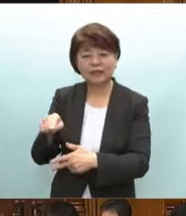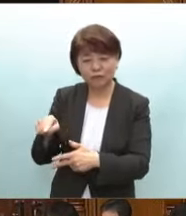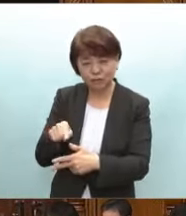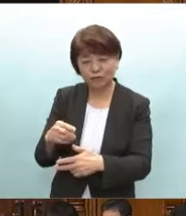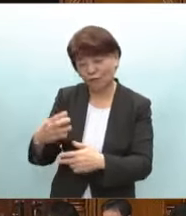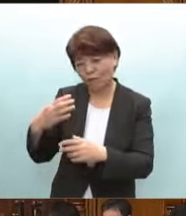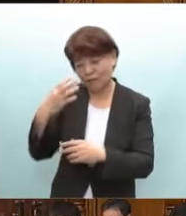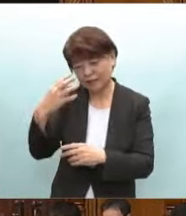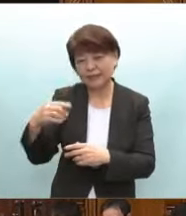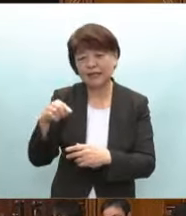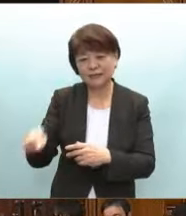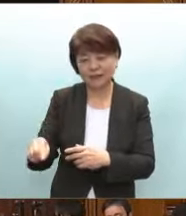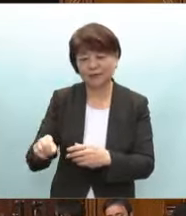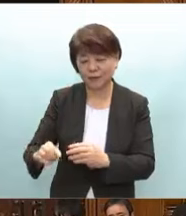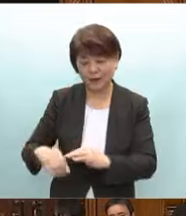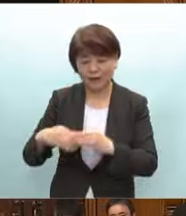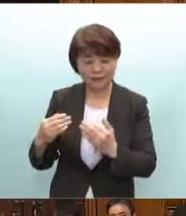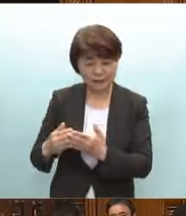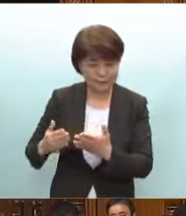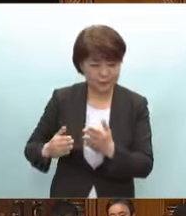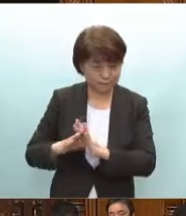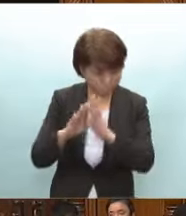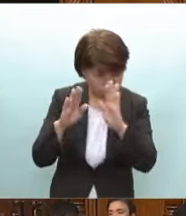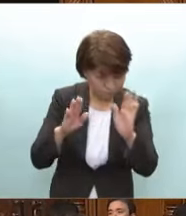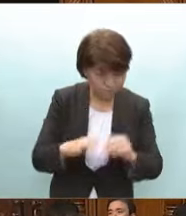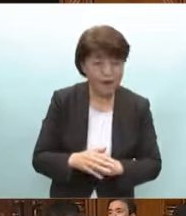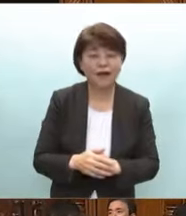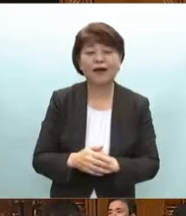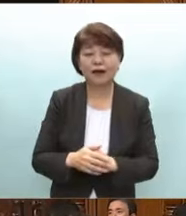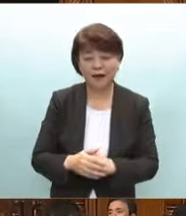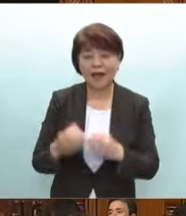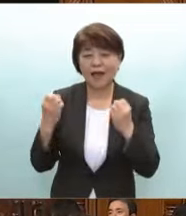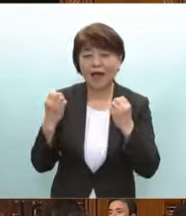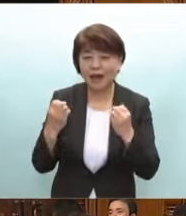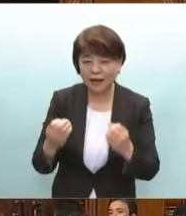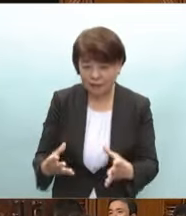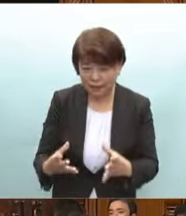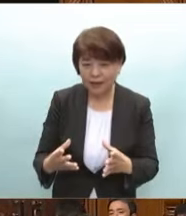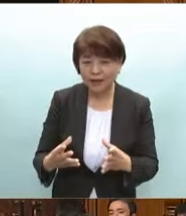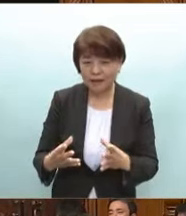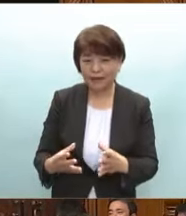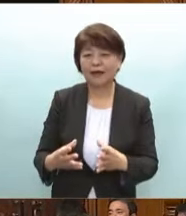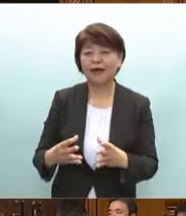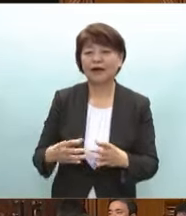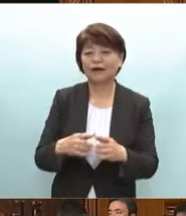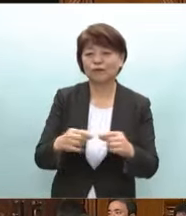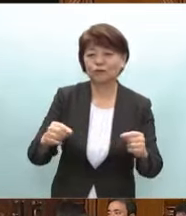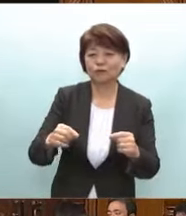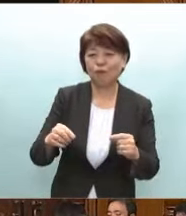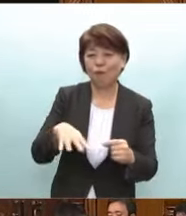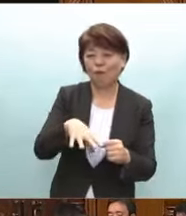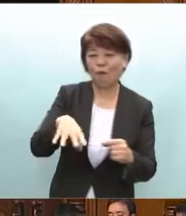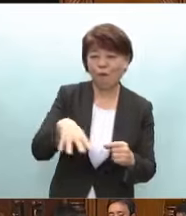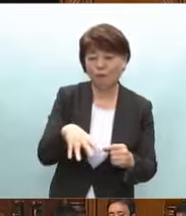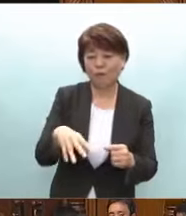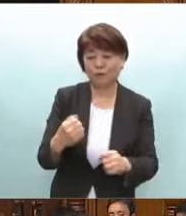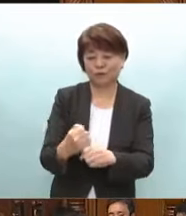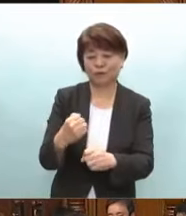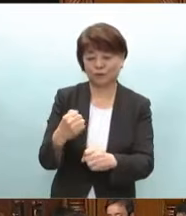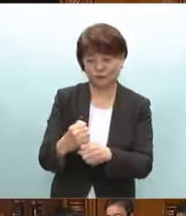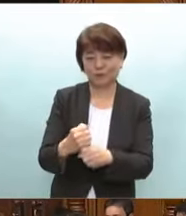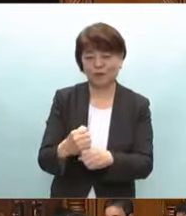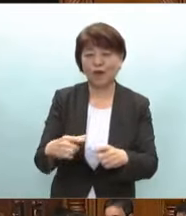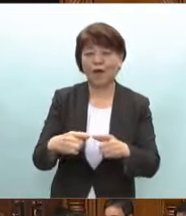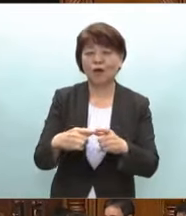人北陸のみならず我が国の新たな国土軸を形成するものであり国土強靭化と